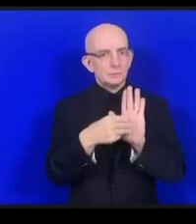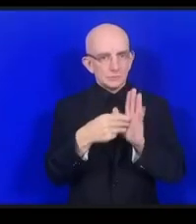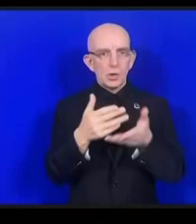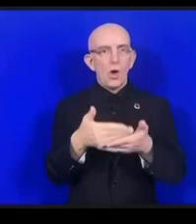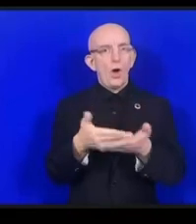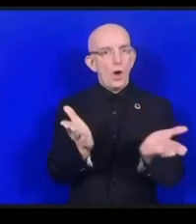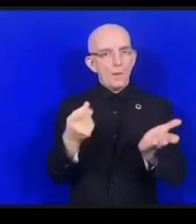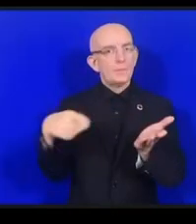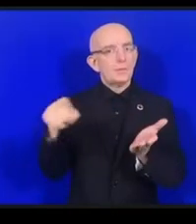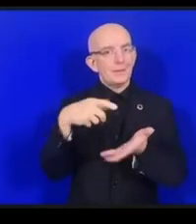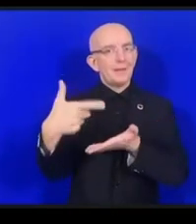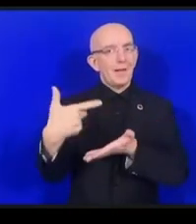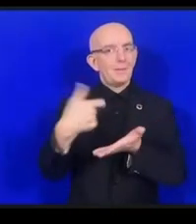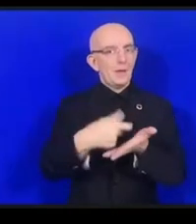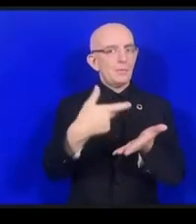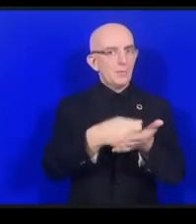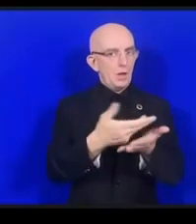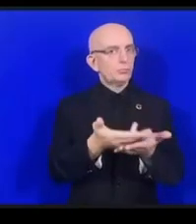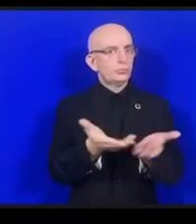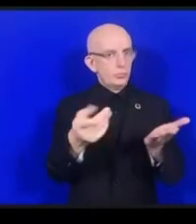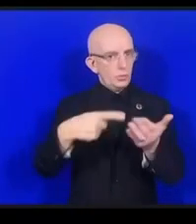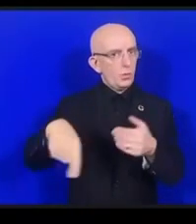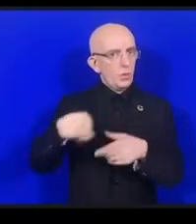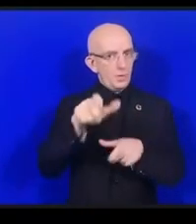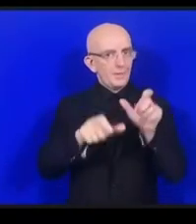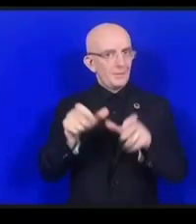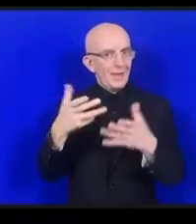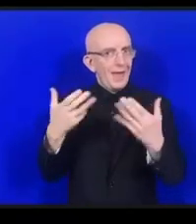エュケーションでやっていただきたいと思います分かりました